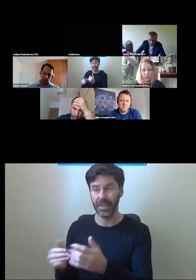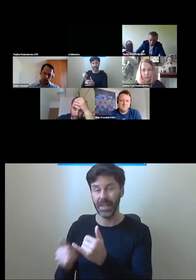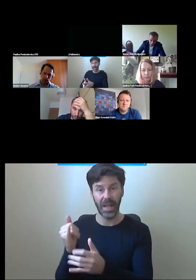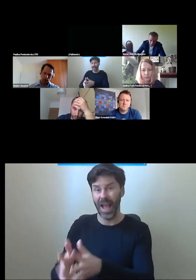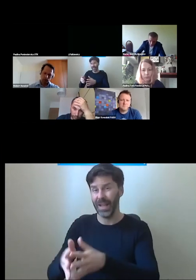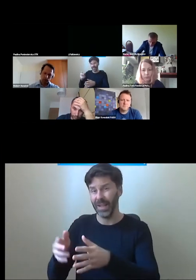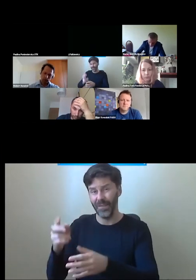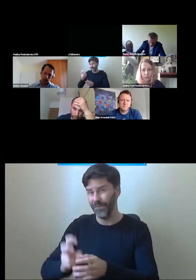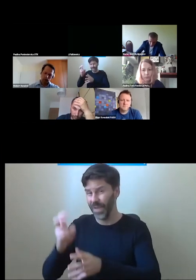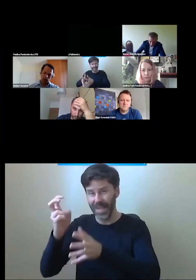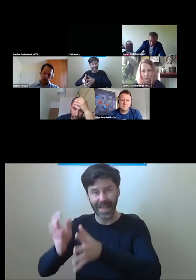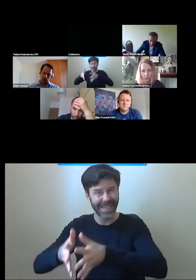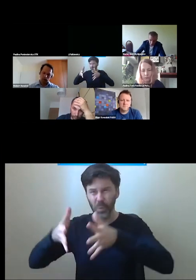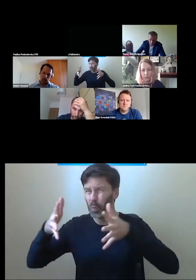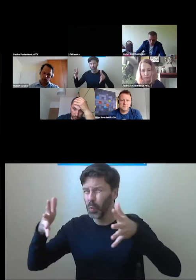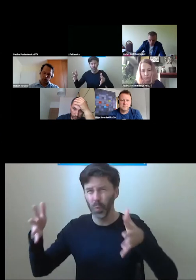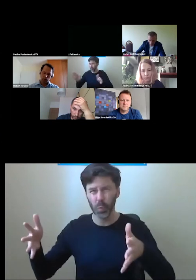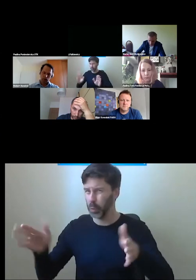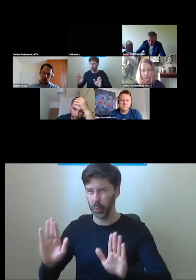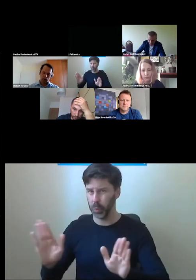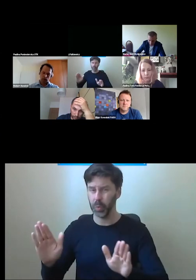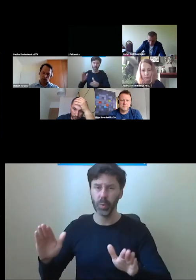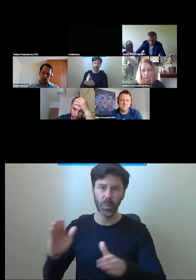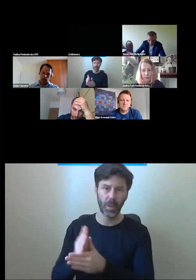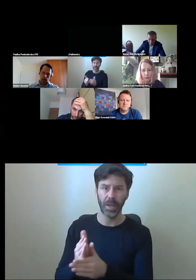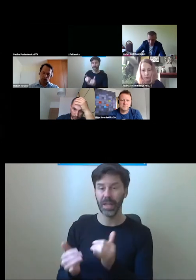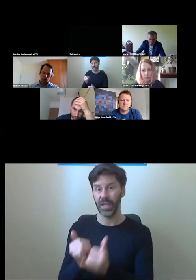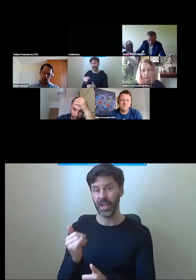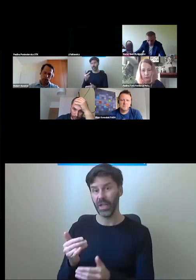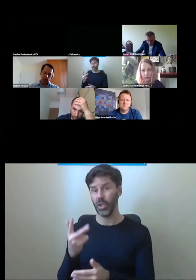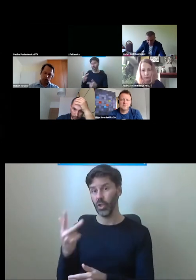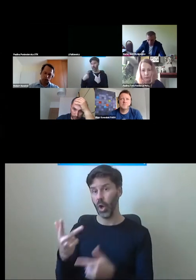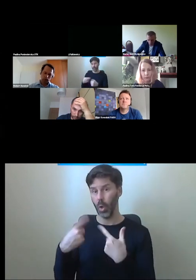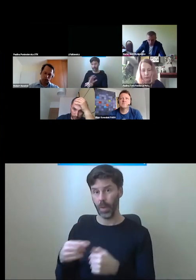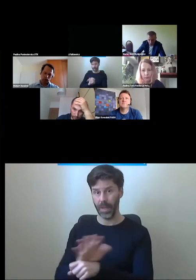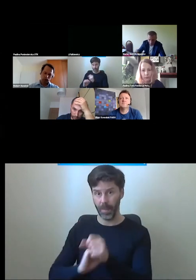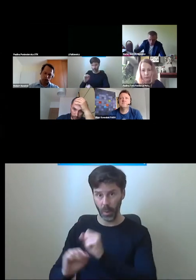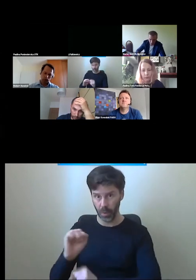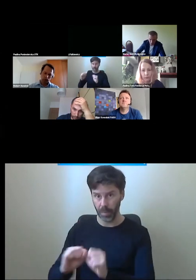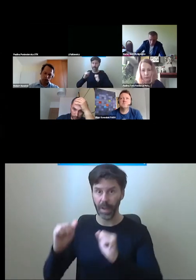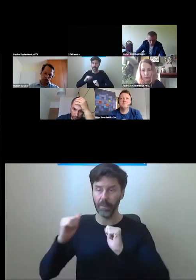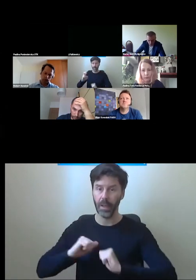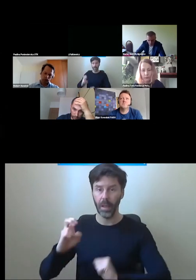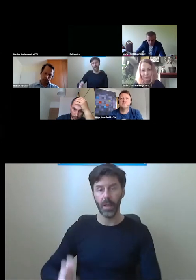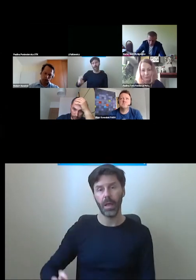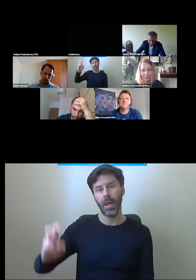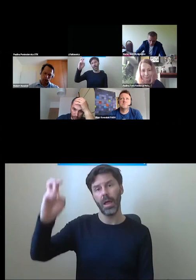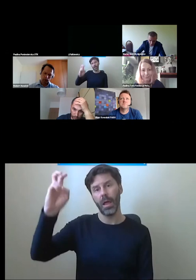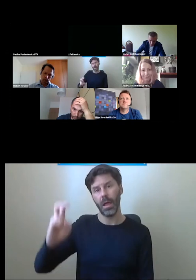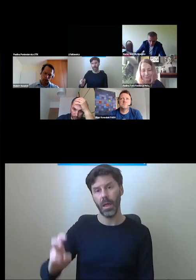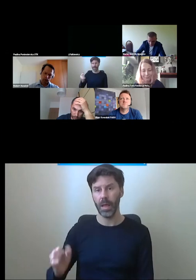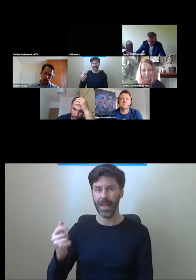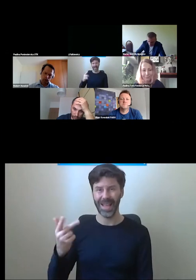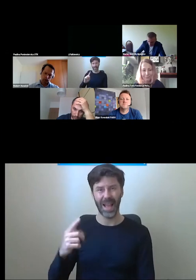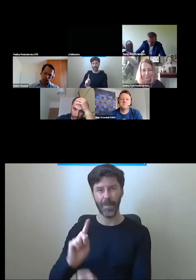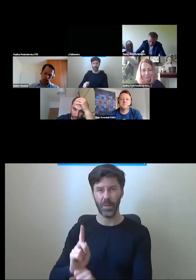jednak nie zniechęcać do korzystania, bo jak będą trzy osoby niepełnosprawne akurat i każda ma czekać na swoją kolej po parę minut, żeby ta